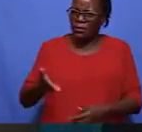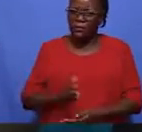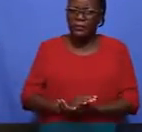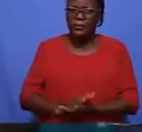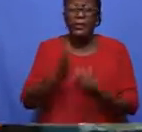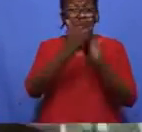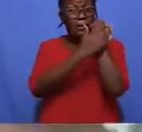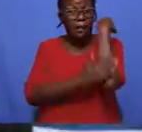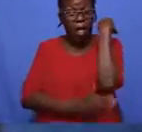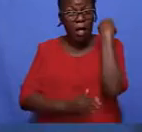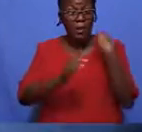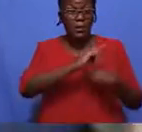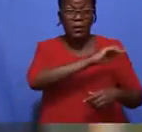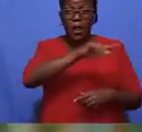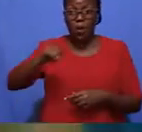Samahani na Rudy